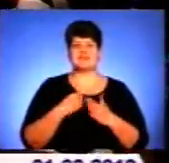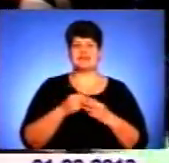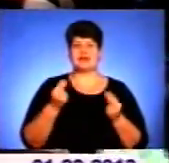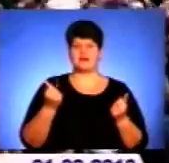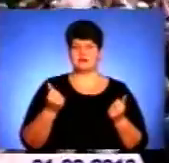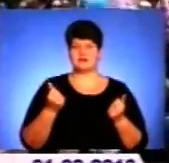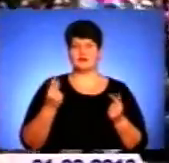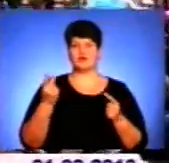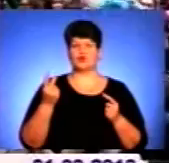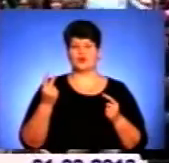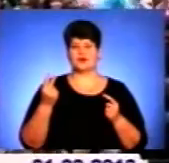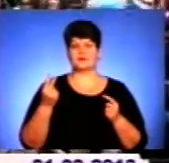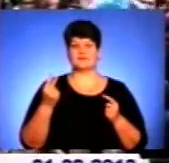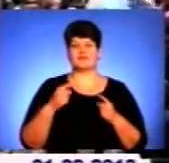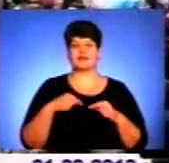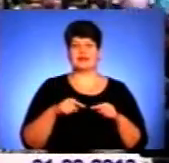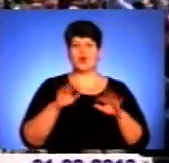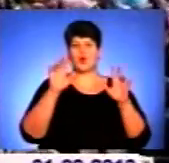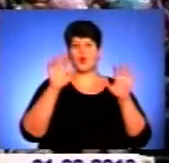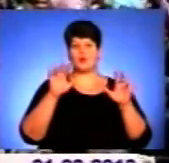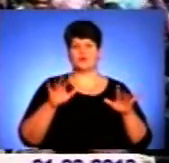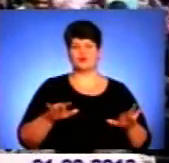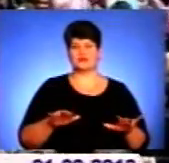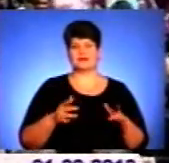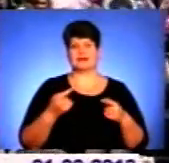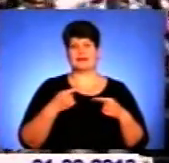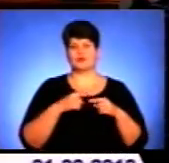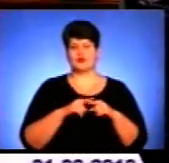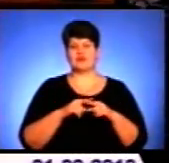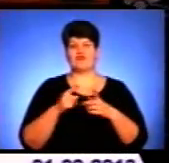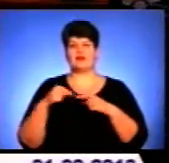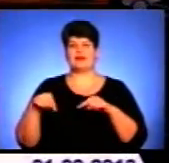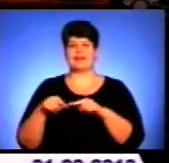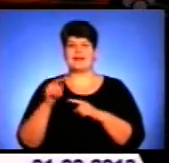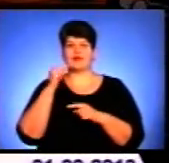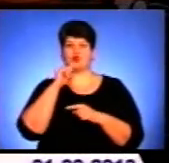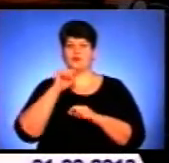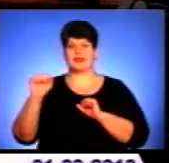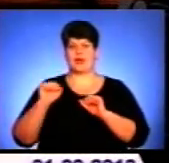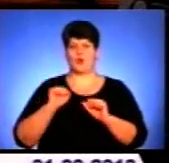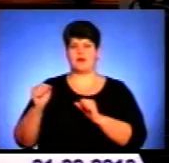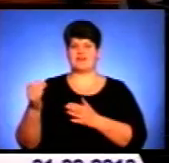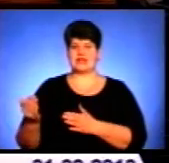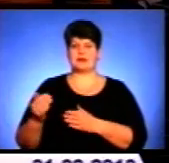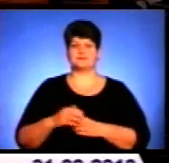Друге розділили факультету комп'ютерних інформаційних технологій та факультету економіки та управління.